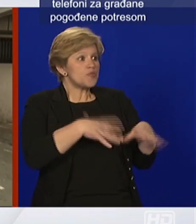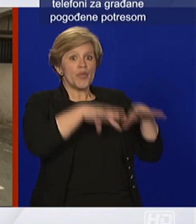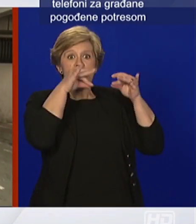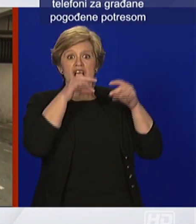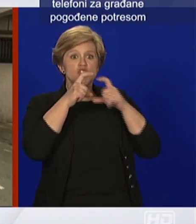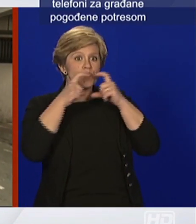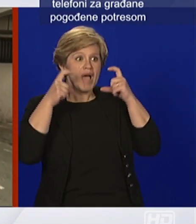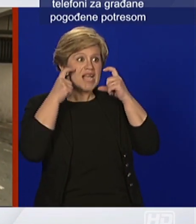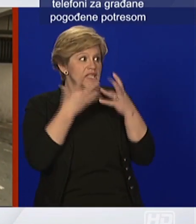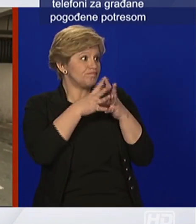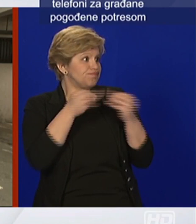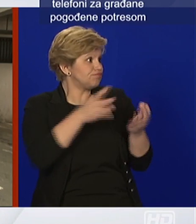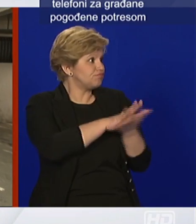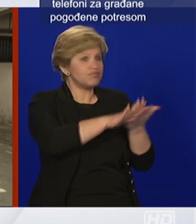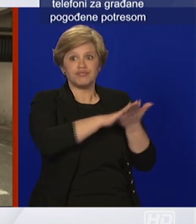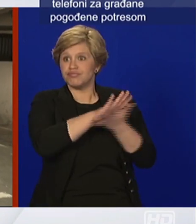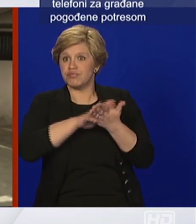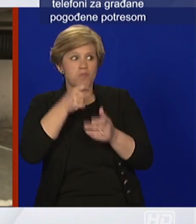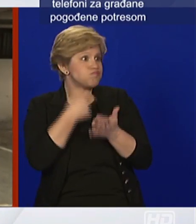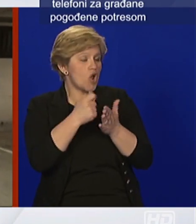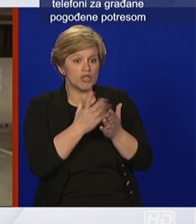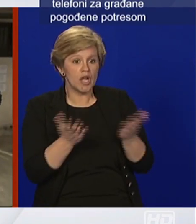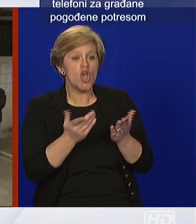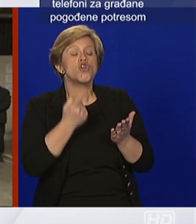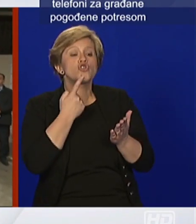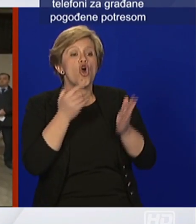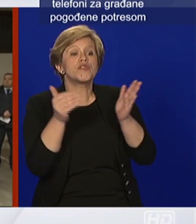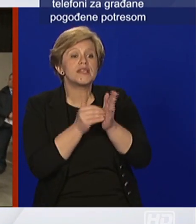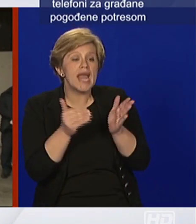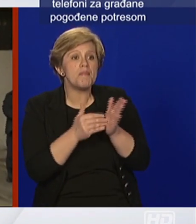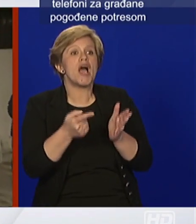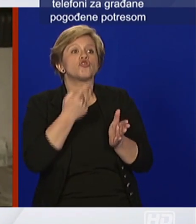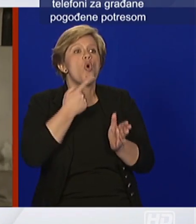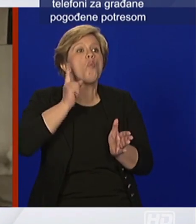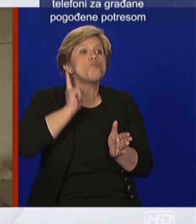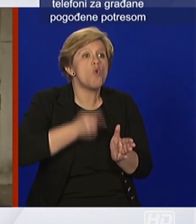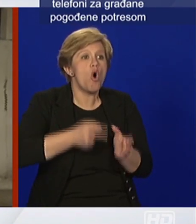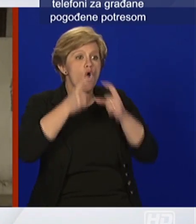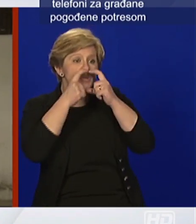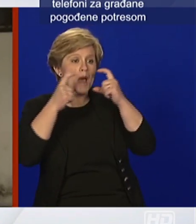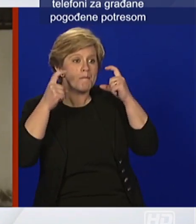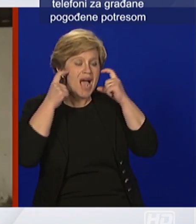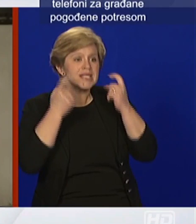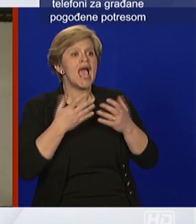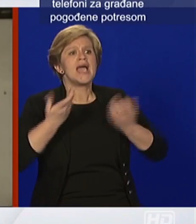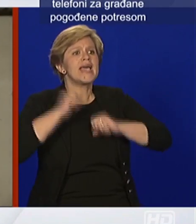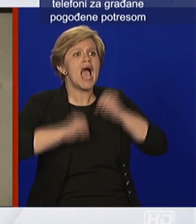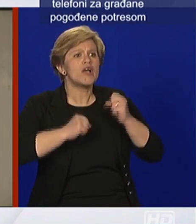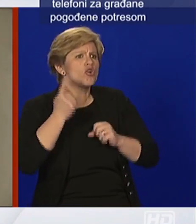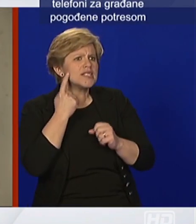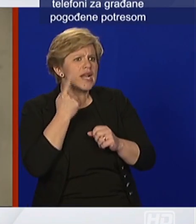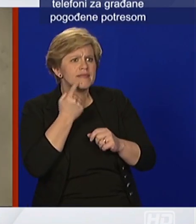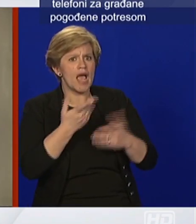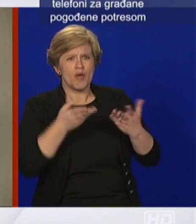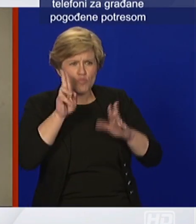nestašica. Tko treba, mora noziti maske? Kakve te maske moraju biti? Mogu li one biti pamučne? Je li one uopće